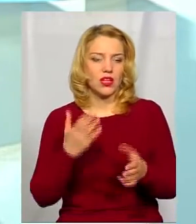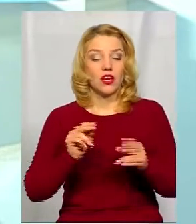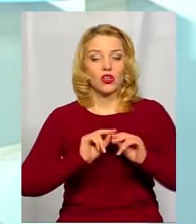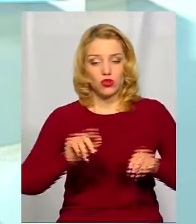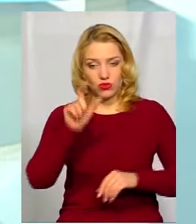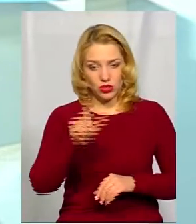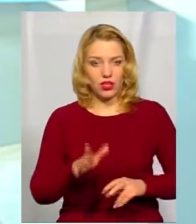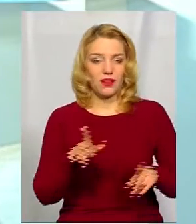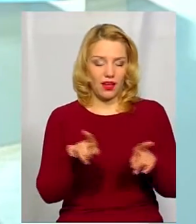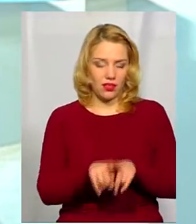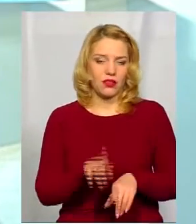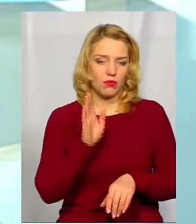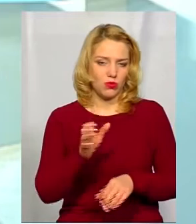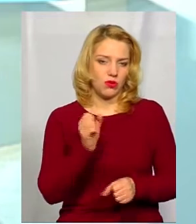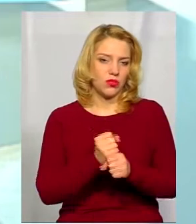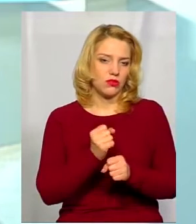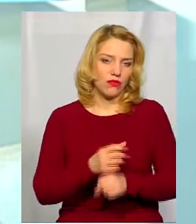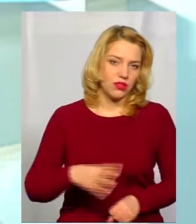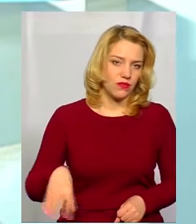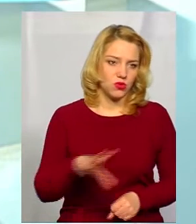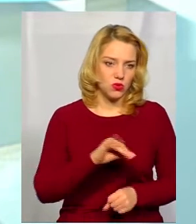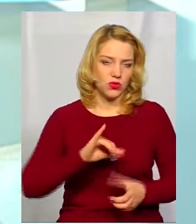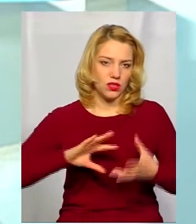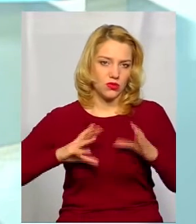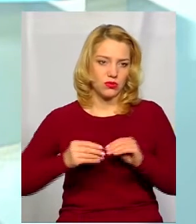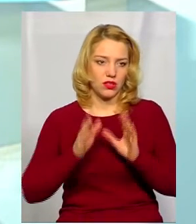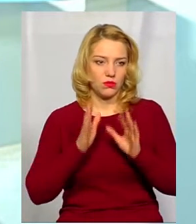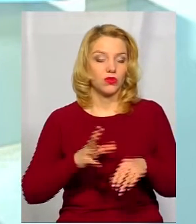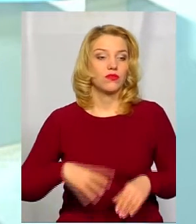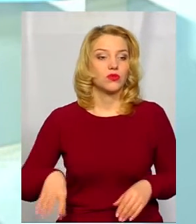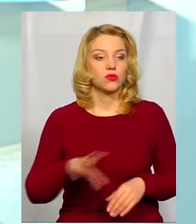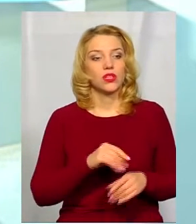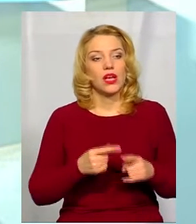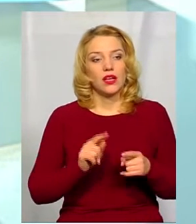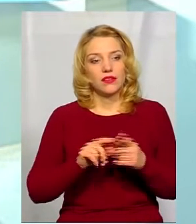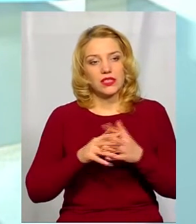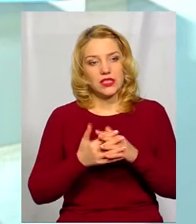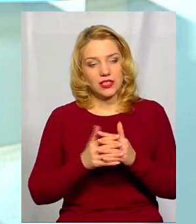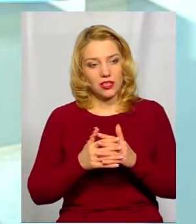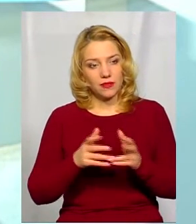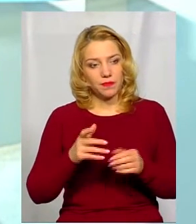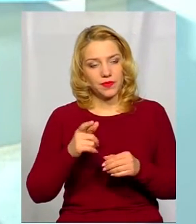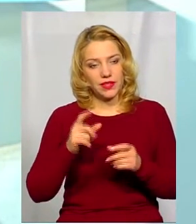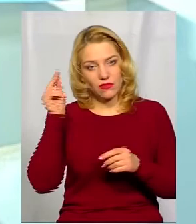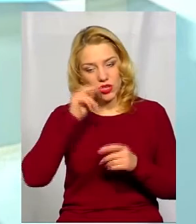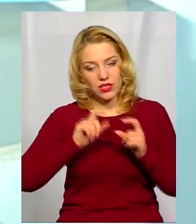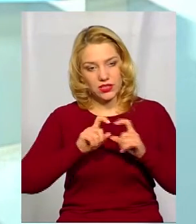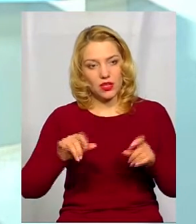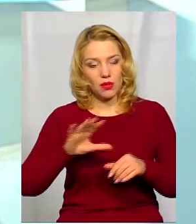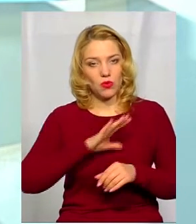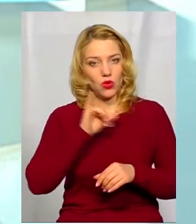він буде працювати всюди. І результат буде також всюди. А з сільських навчальних закладів були у вас